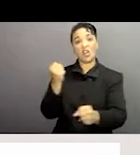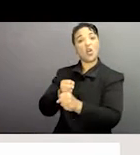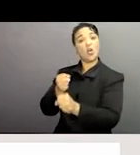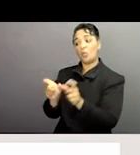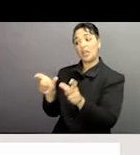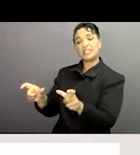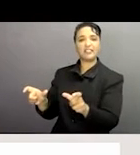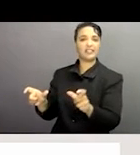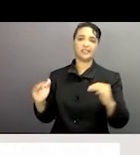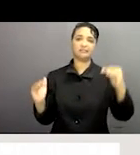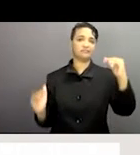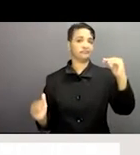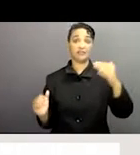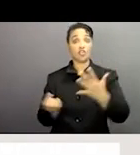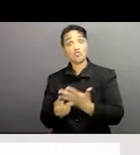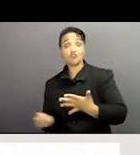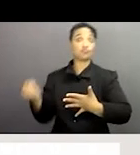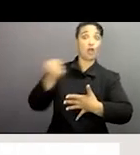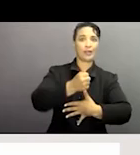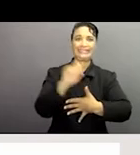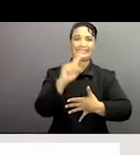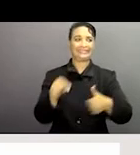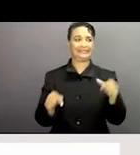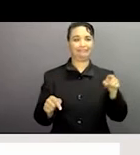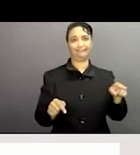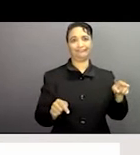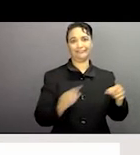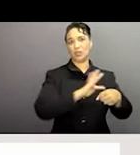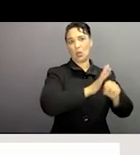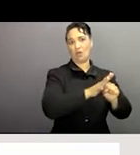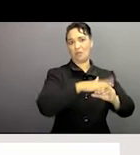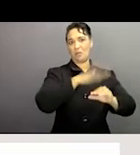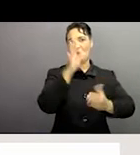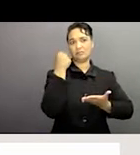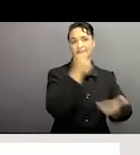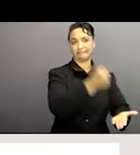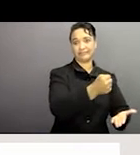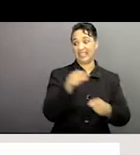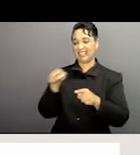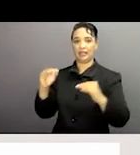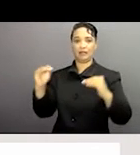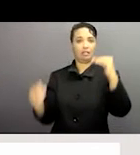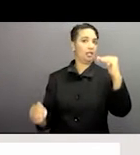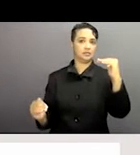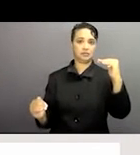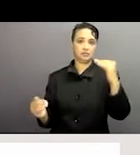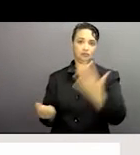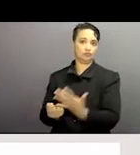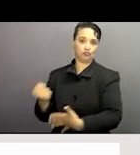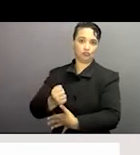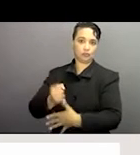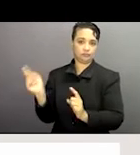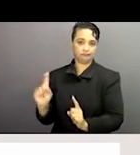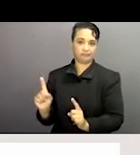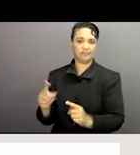actions contre l'esclavage moderne et bien sûr pour pouvoir lutter contre, à